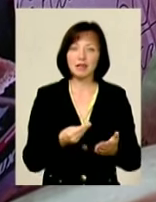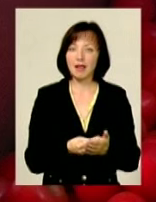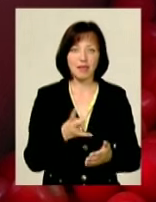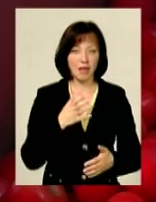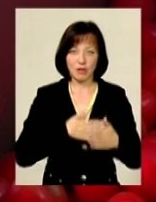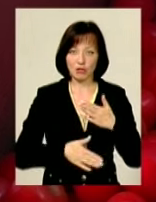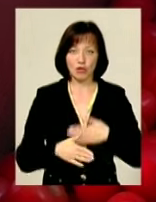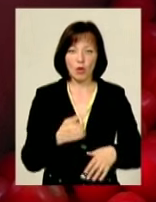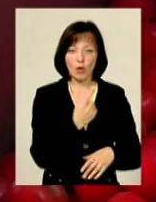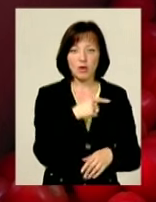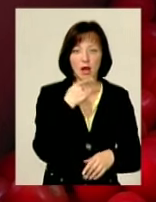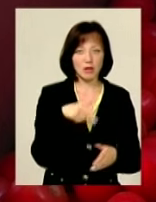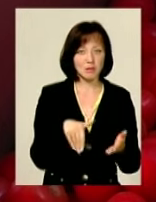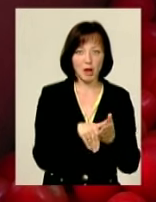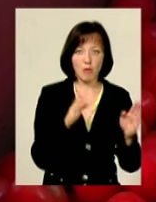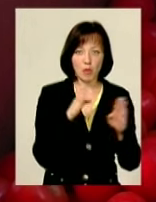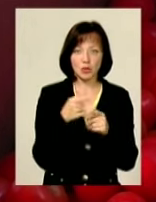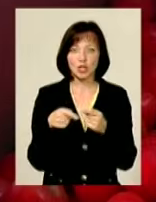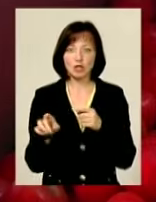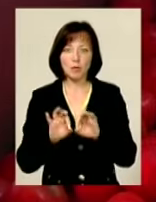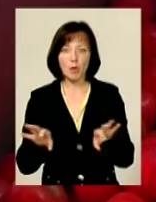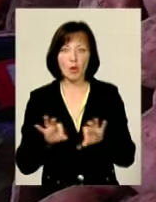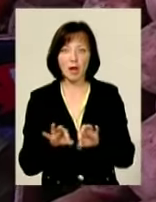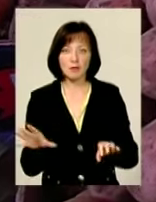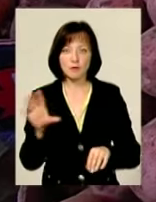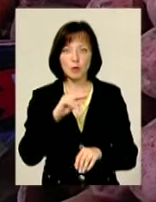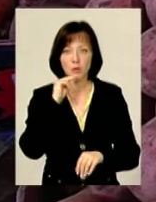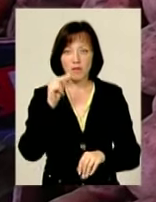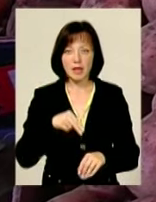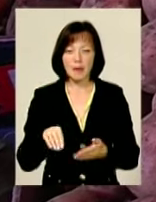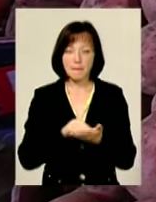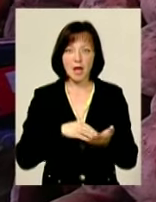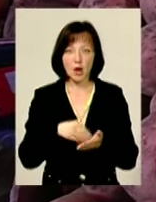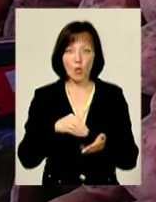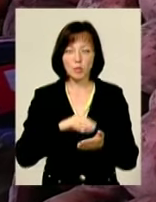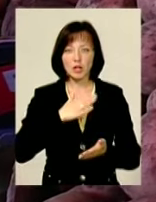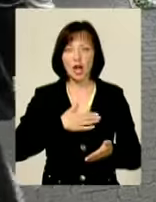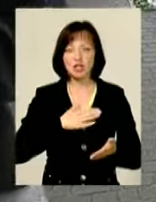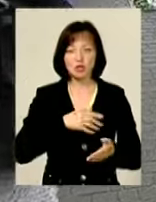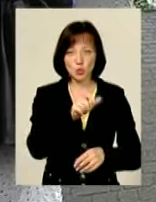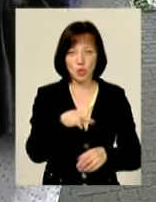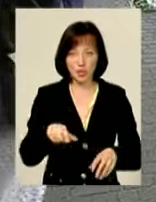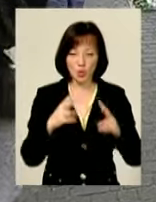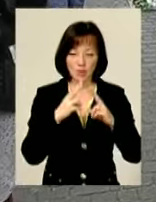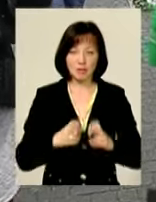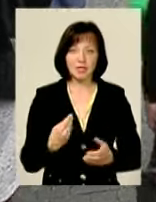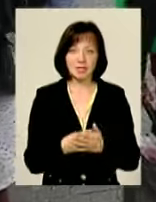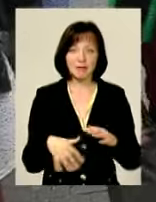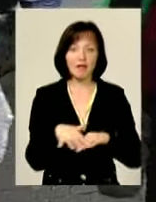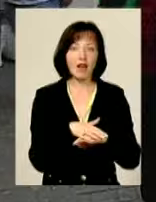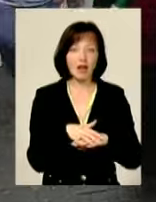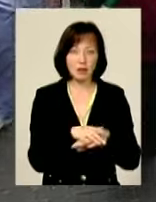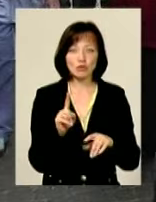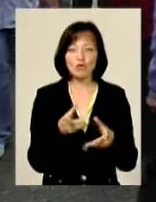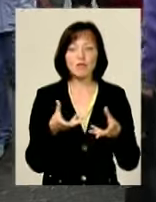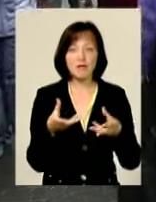тішать. Одні кажуть, не сприяє погода, інші пояснюють усьому винні перекупники. Наші журналісти досліджували ціни на ринку та що